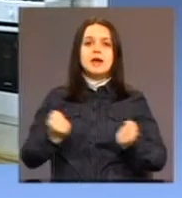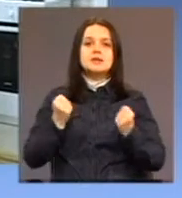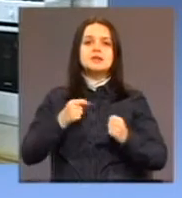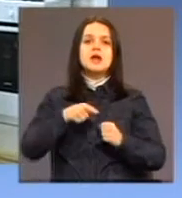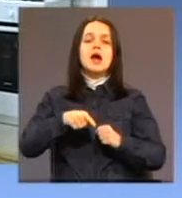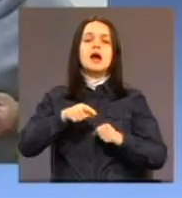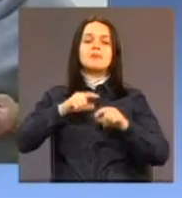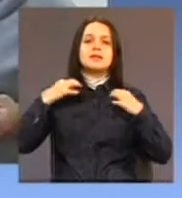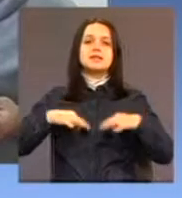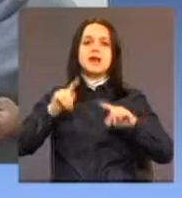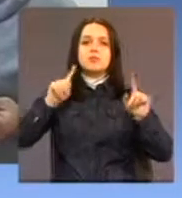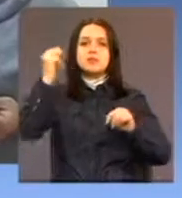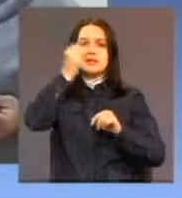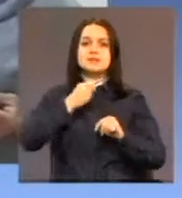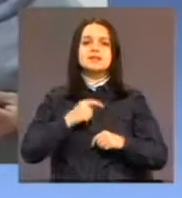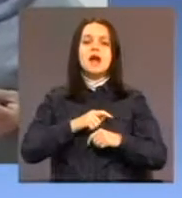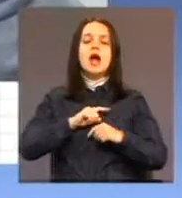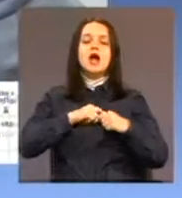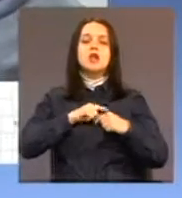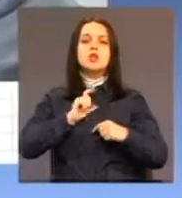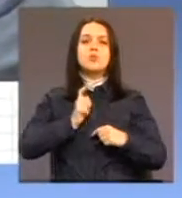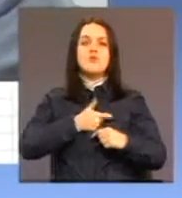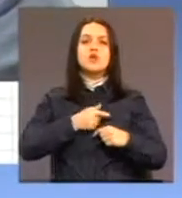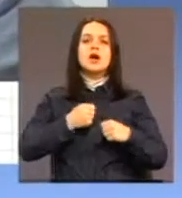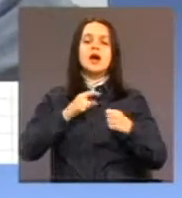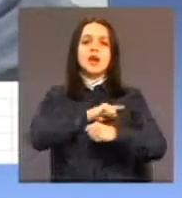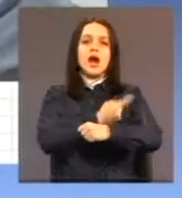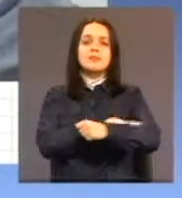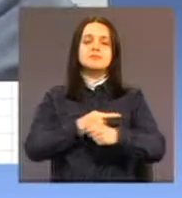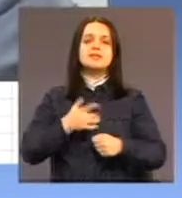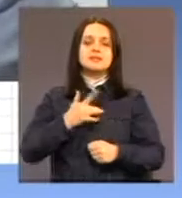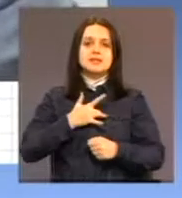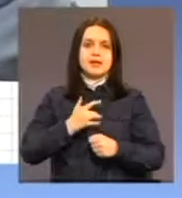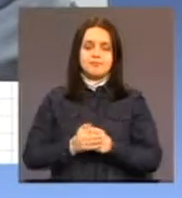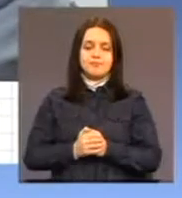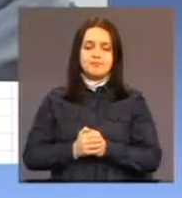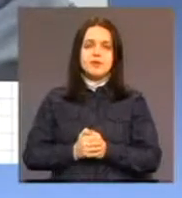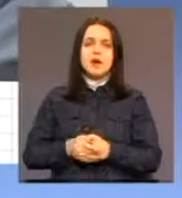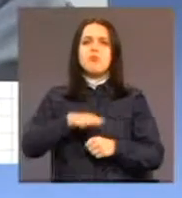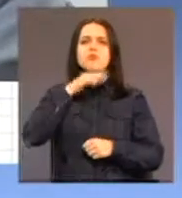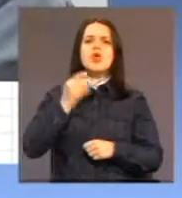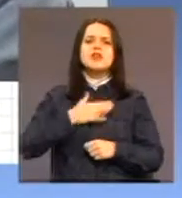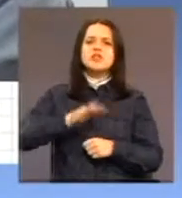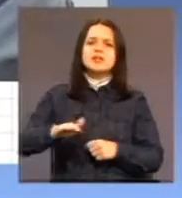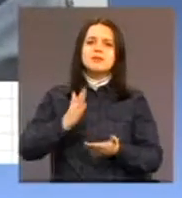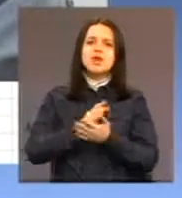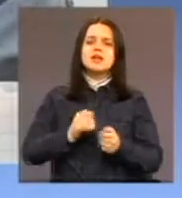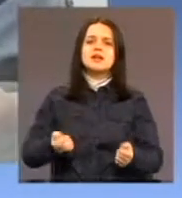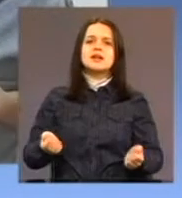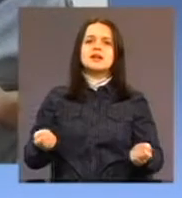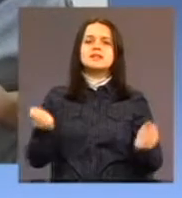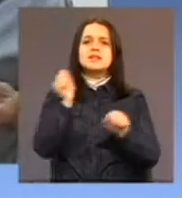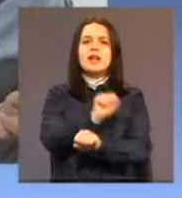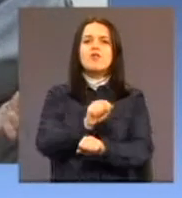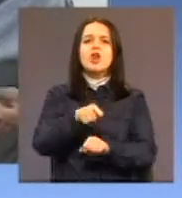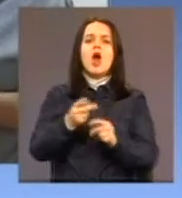hrabrim srcima. Puno naše djece je bilo zatvoreno u četiri zida, puno njih je izlazilo vani samo kad